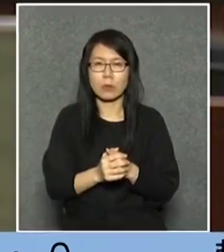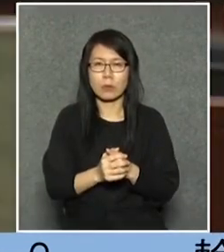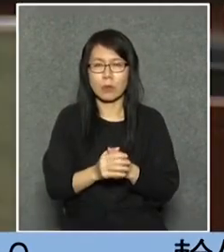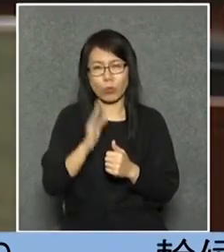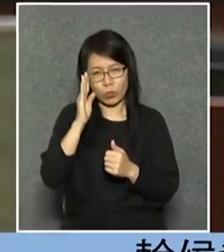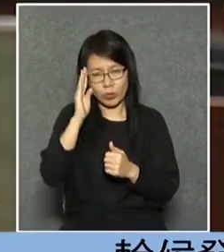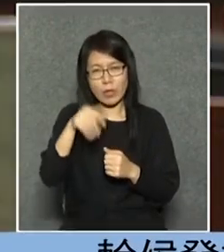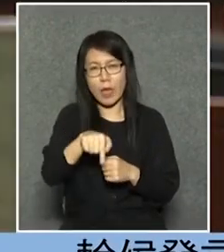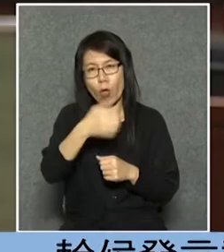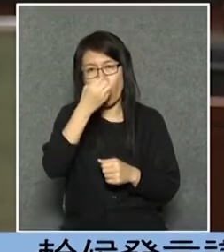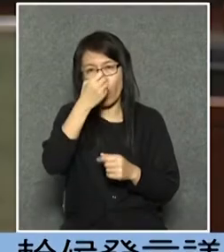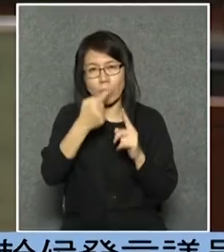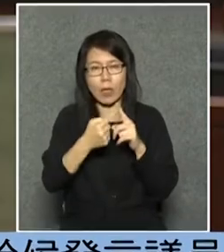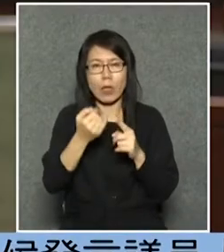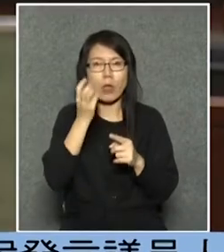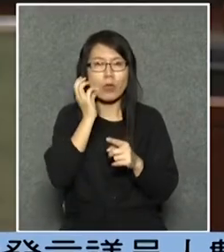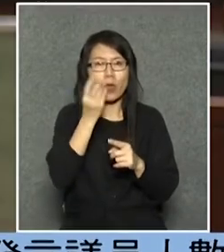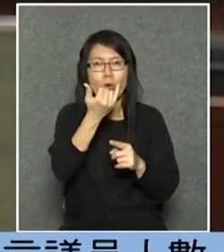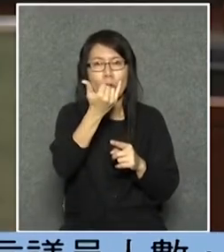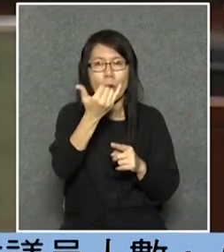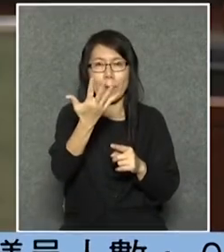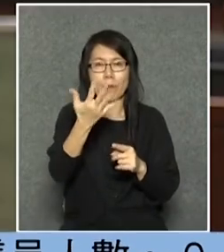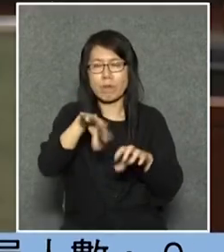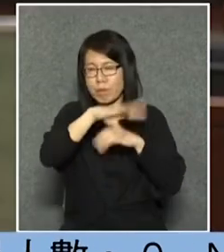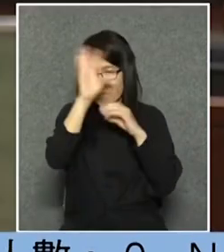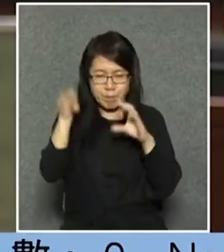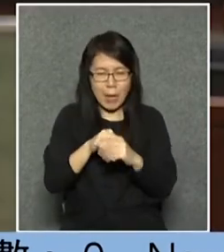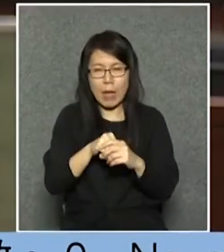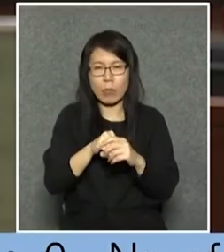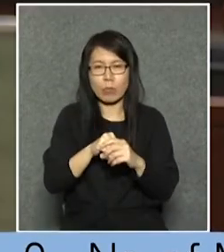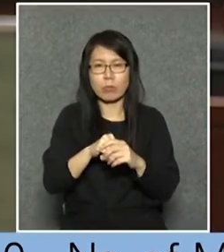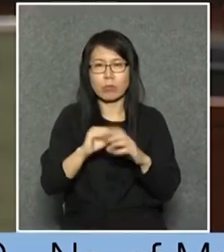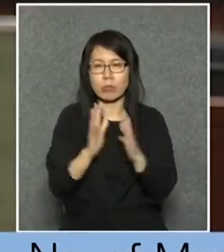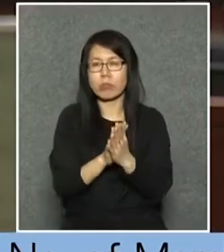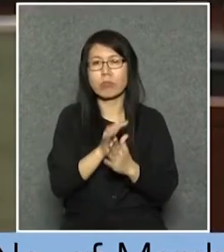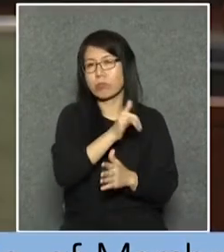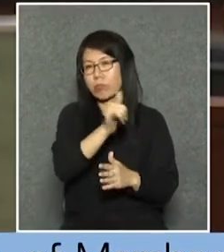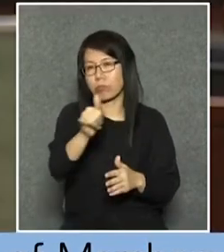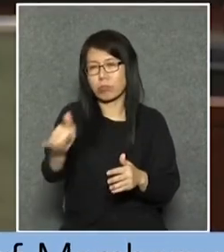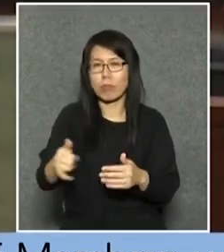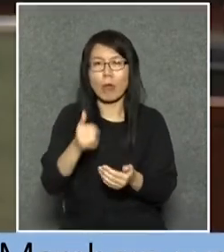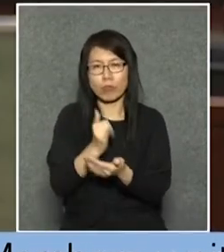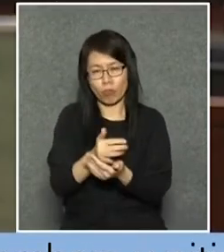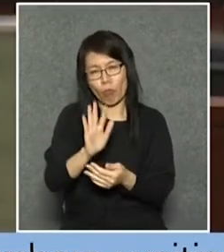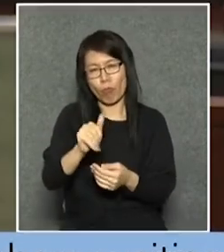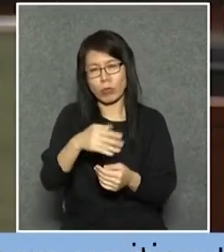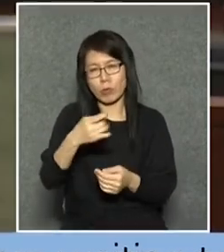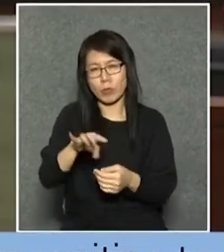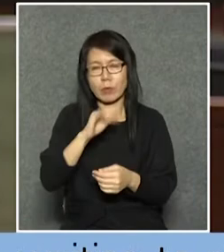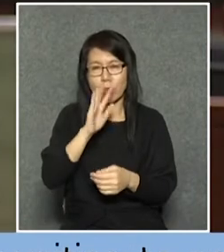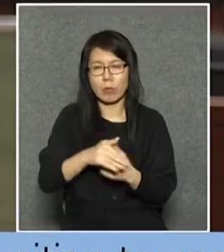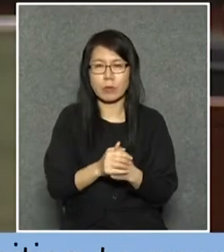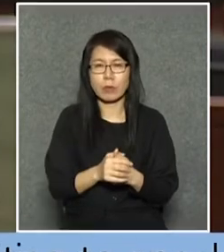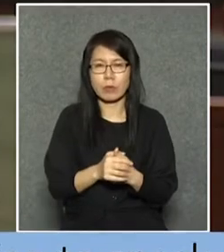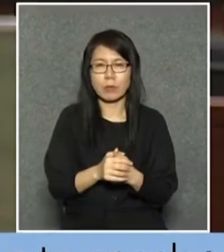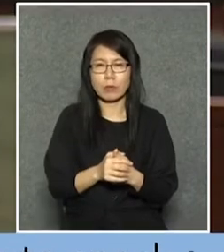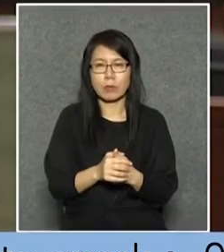香港人65歲全包宴你去到哪裏都可以坐這個可能是夢